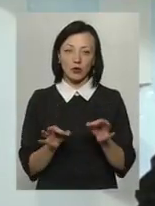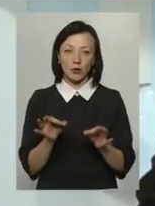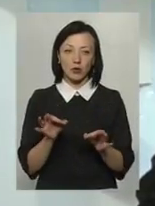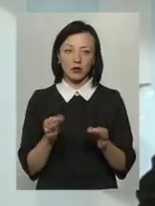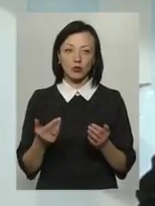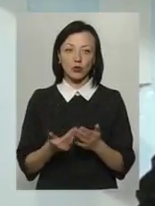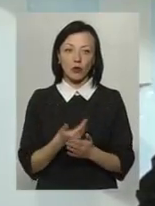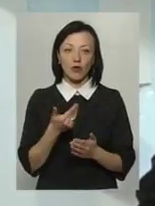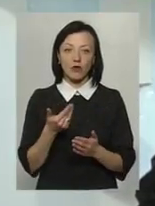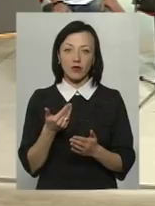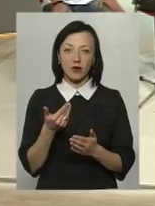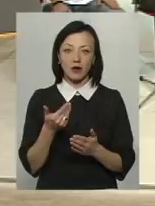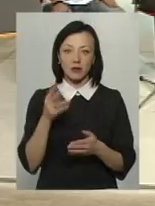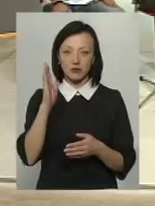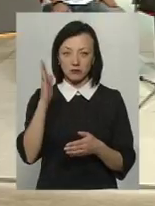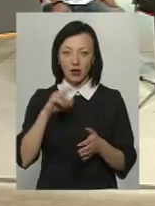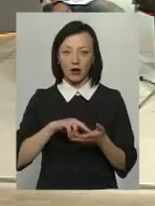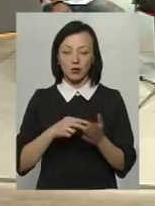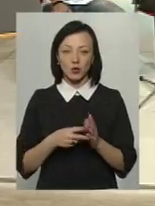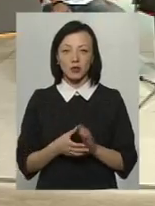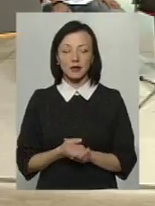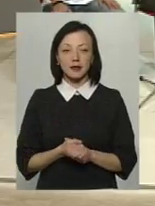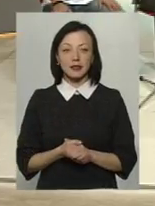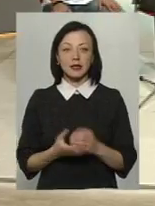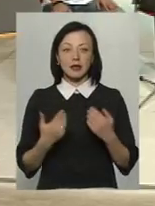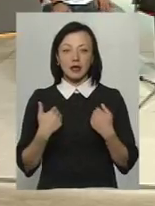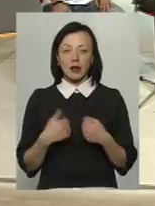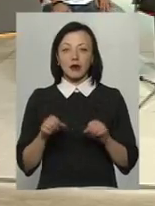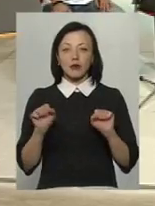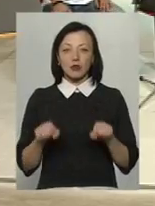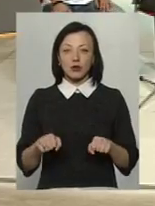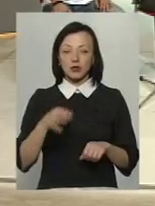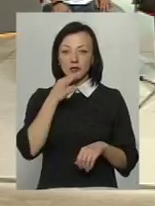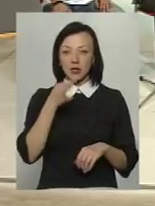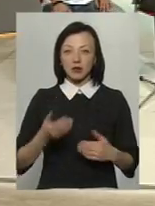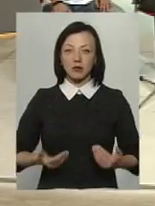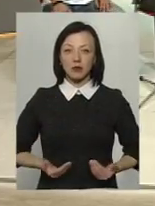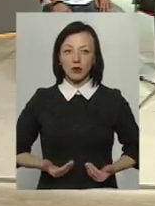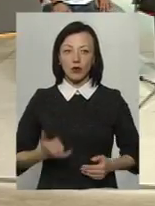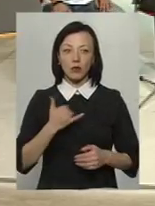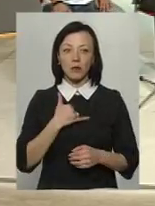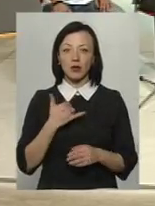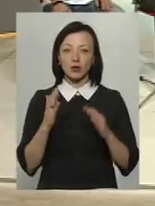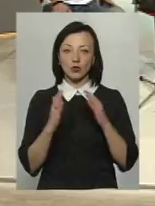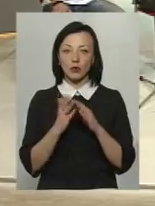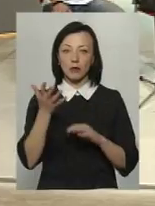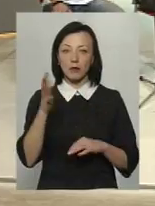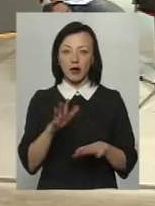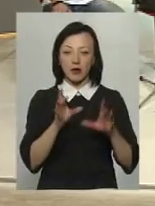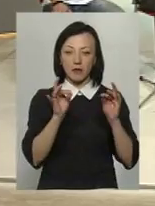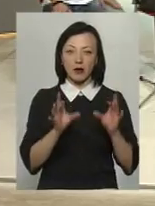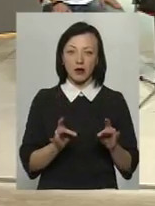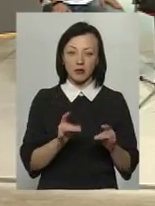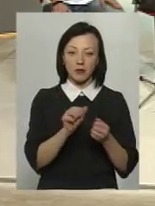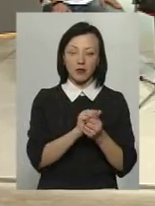новий горизонт. Я можу вам сказати, от як мешканець Хмельницького, у мене дома п'ять кульків. Я в один кульок